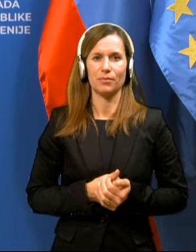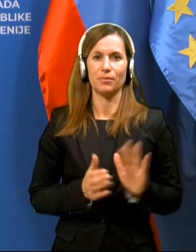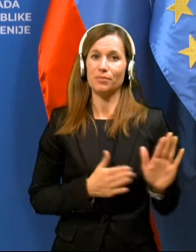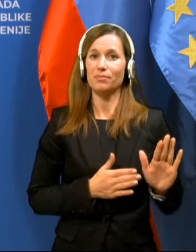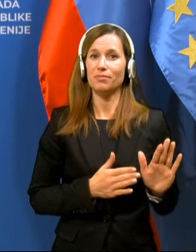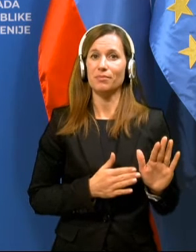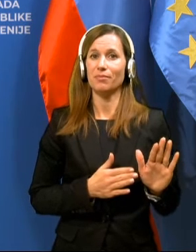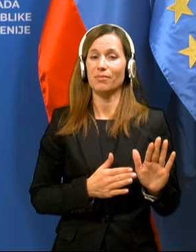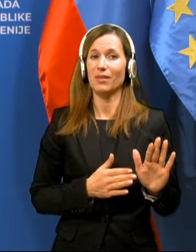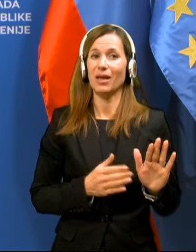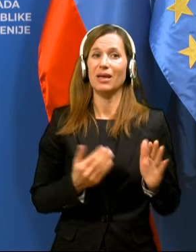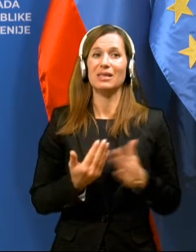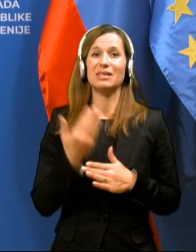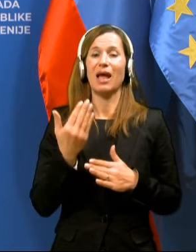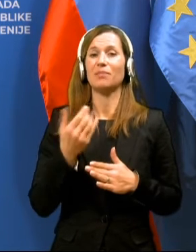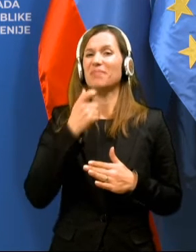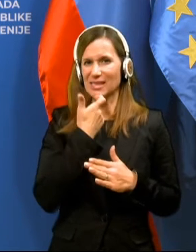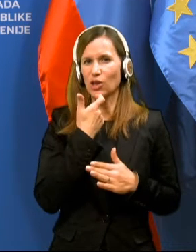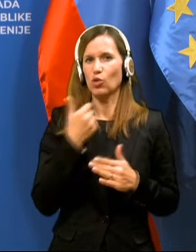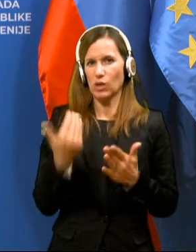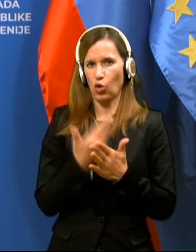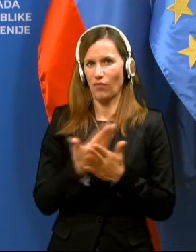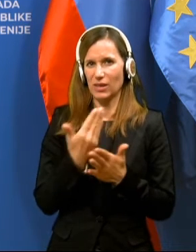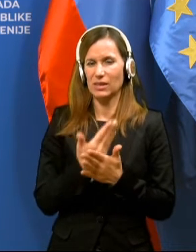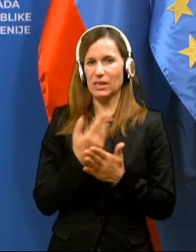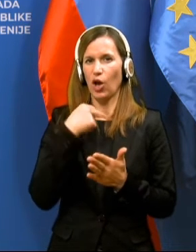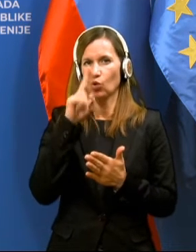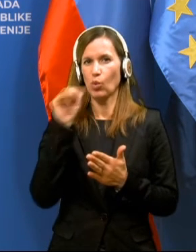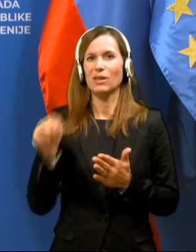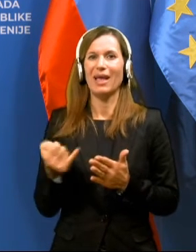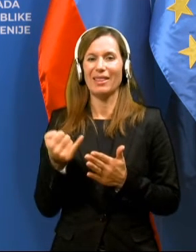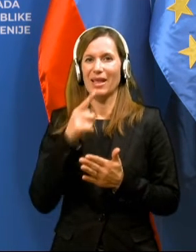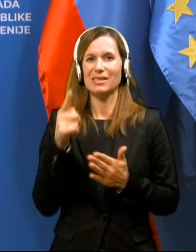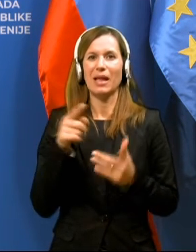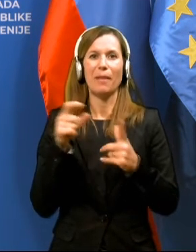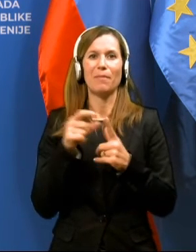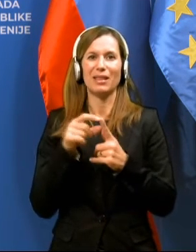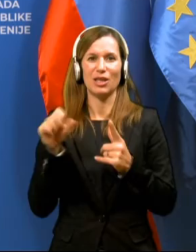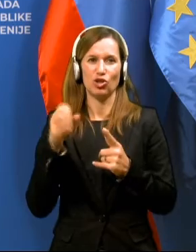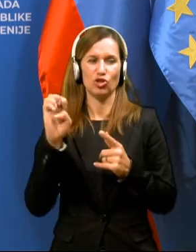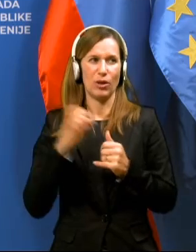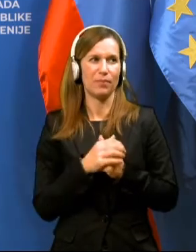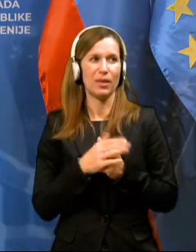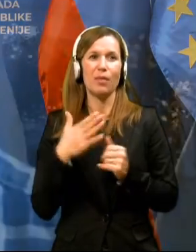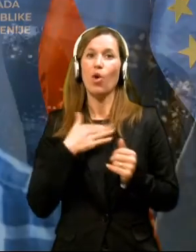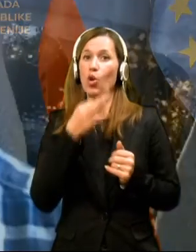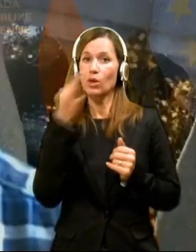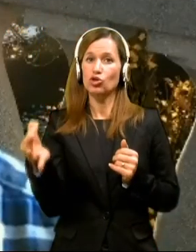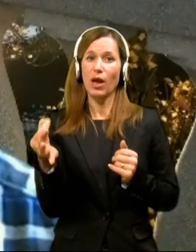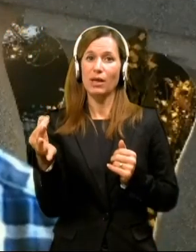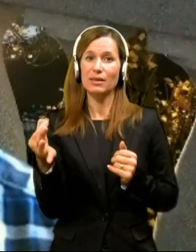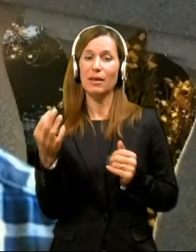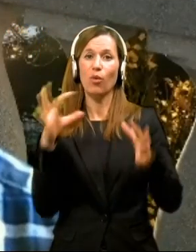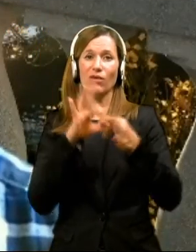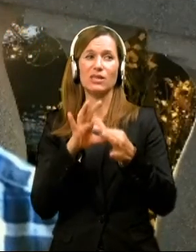Za seniorske novice bo vprašanje zastavil gospod Janez Platiše. Na moje vprašanje se bo nanašalo na